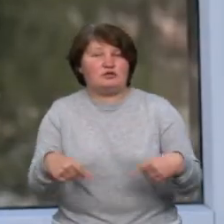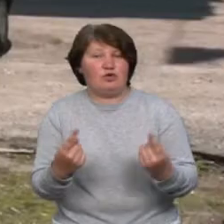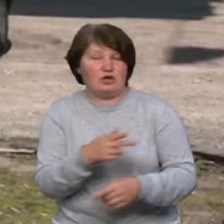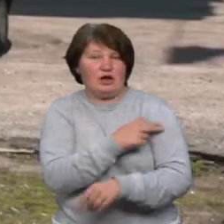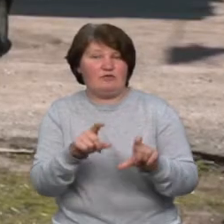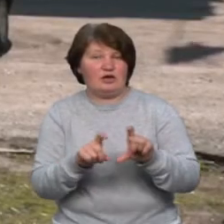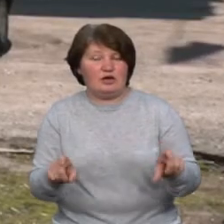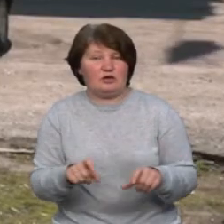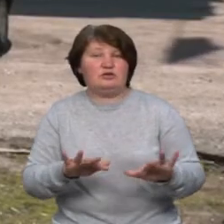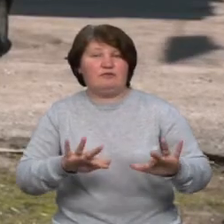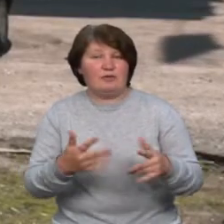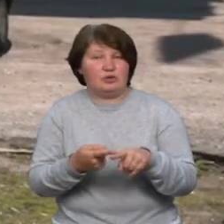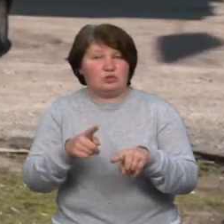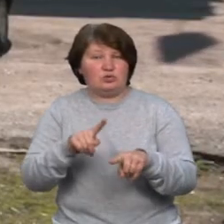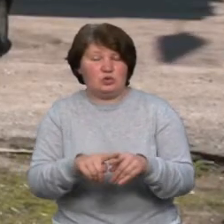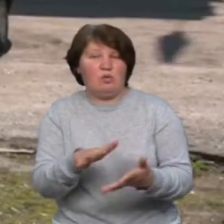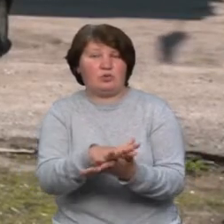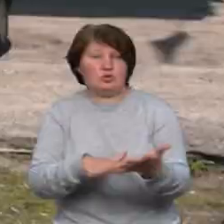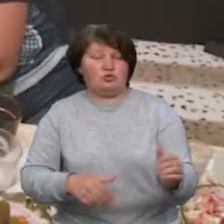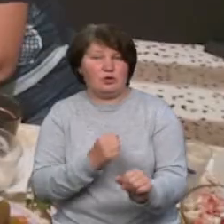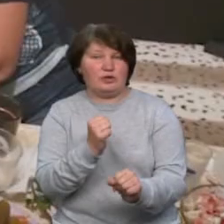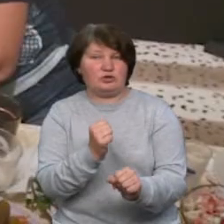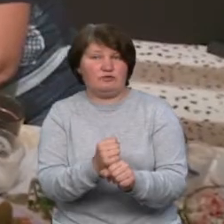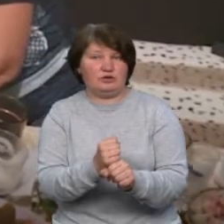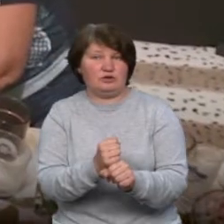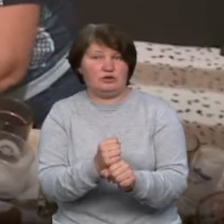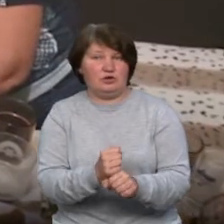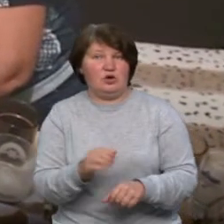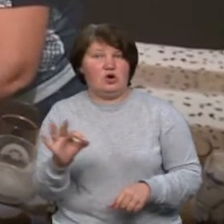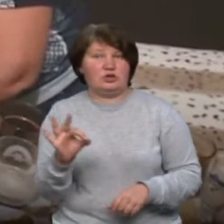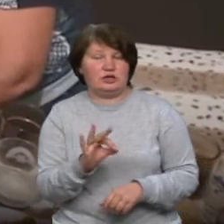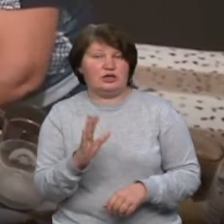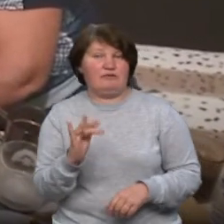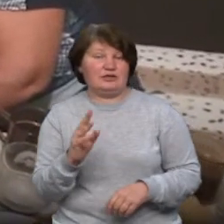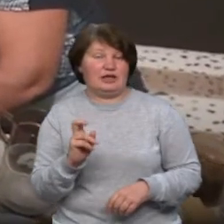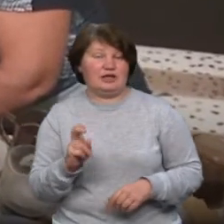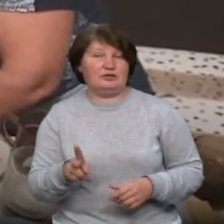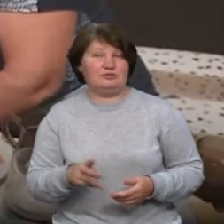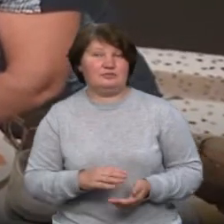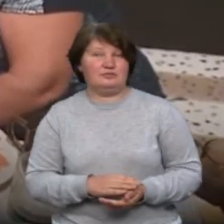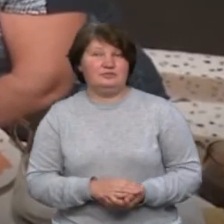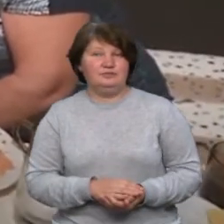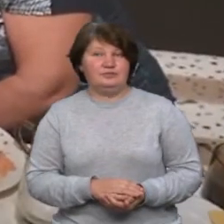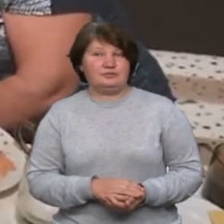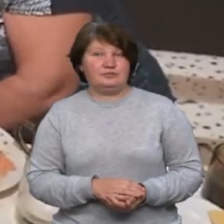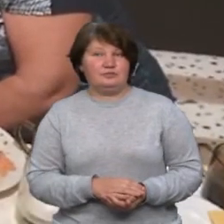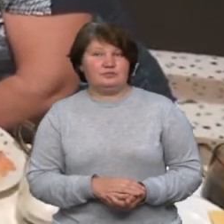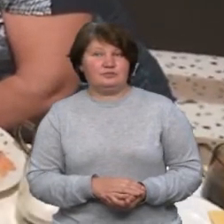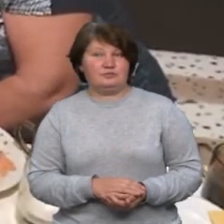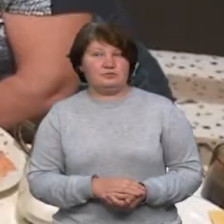з приводу цього випадку, продовжує працювати. Оксана Василик, новини на Суспільному, Прикарпаття.